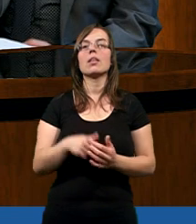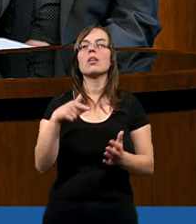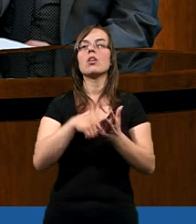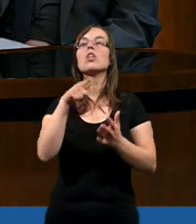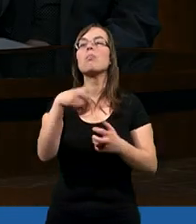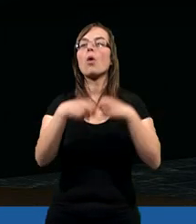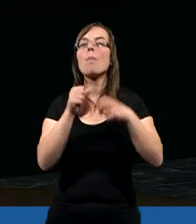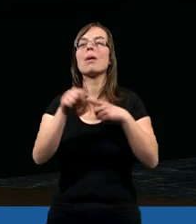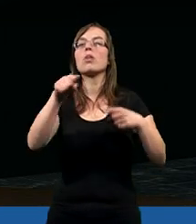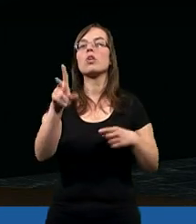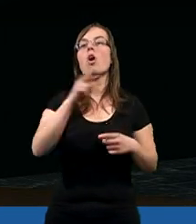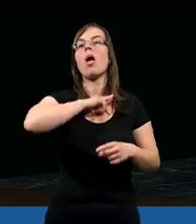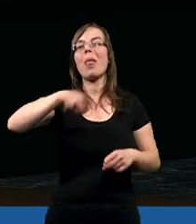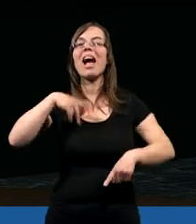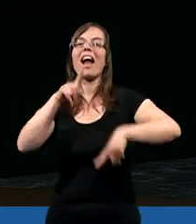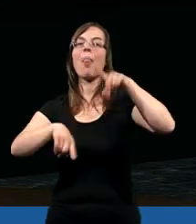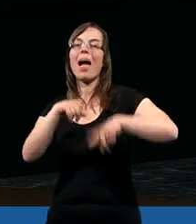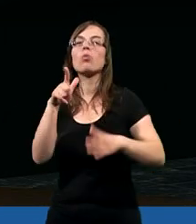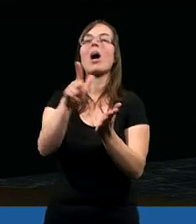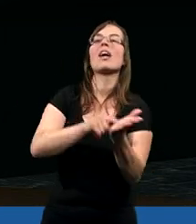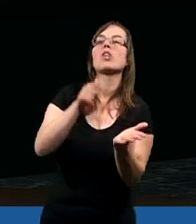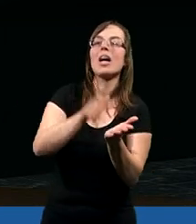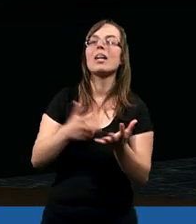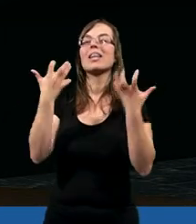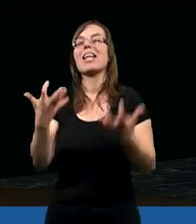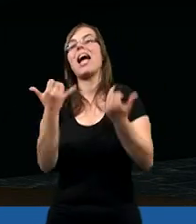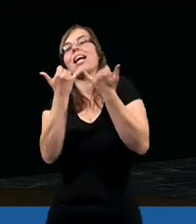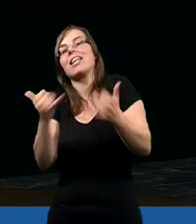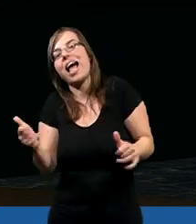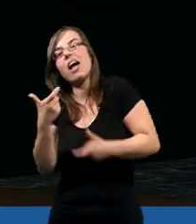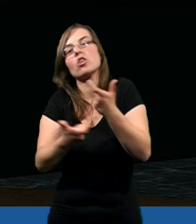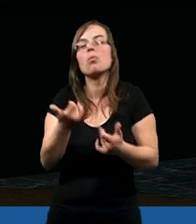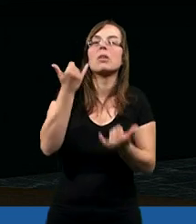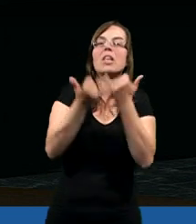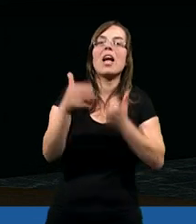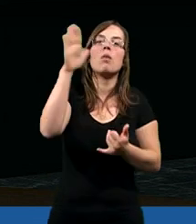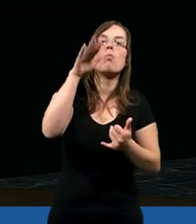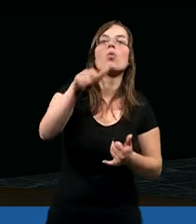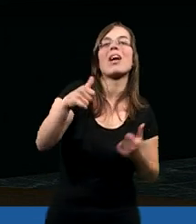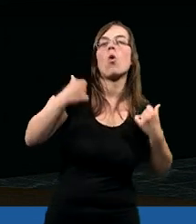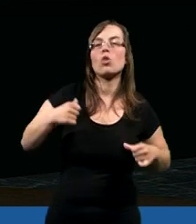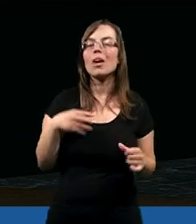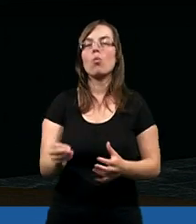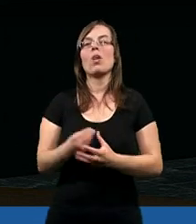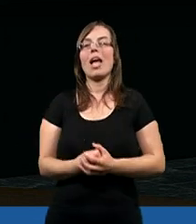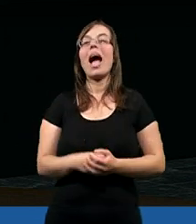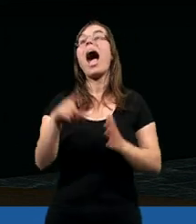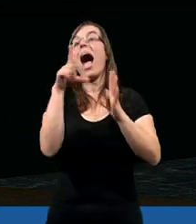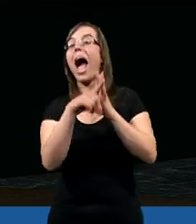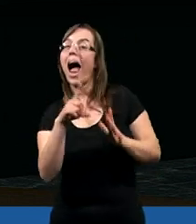Problemem jest to, że nasza natura często chce inaczej robić, niżeli Bóg tego oczekuje.